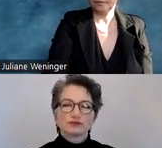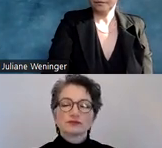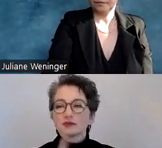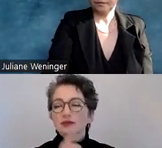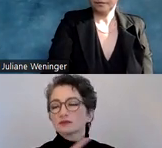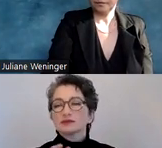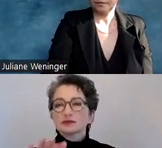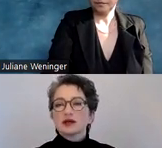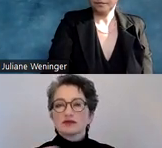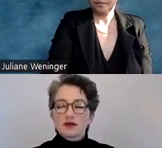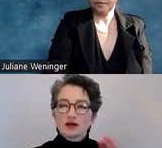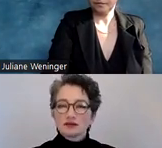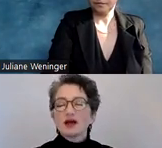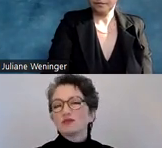habt,